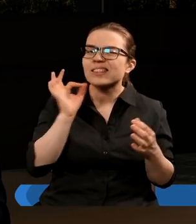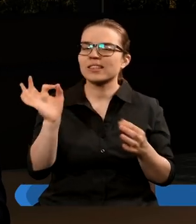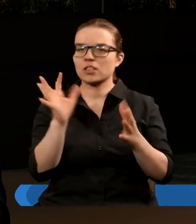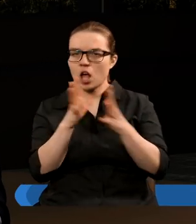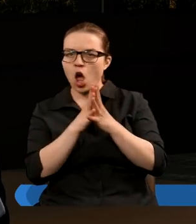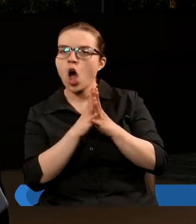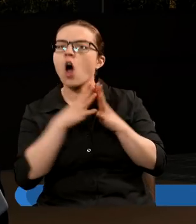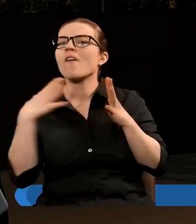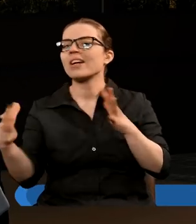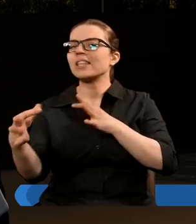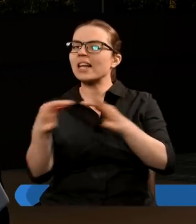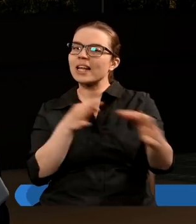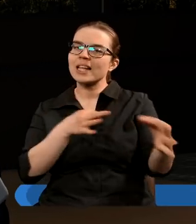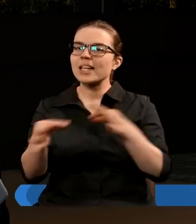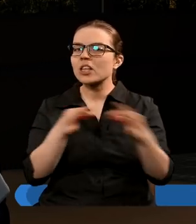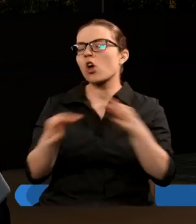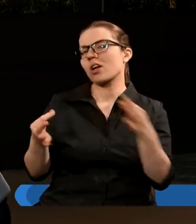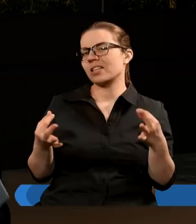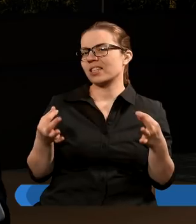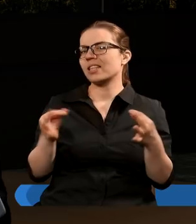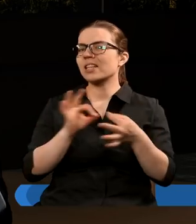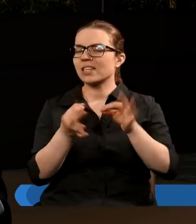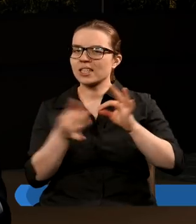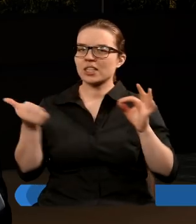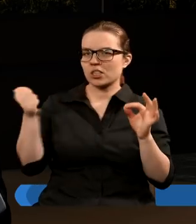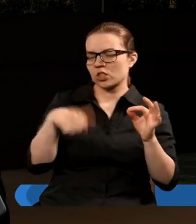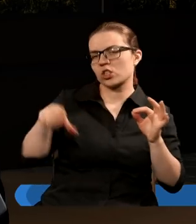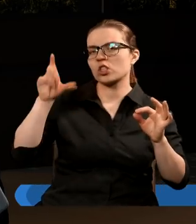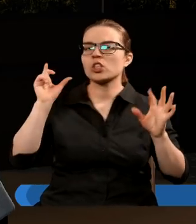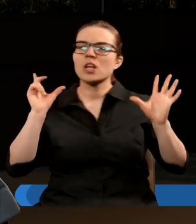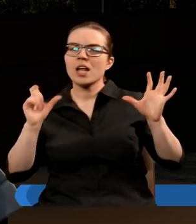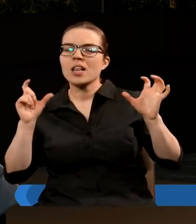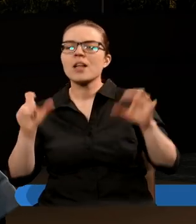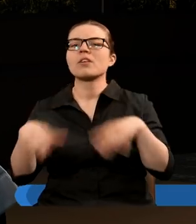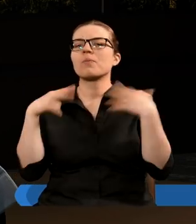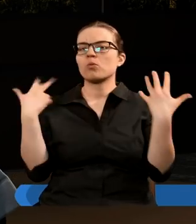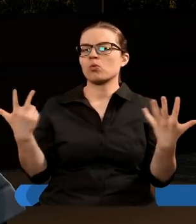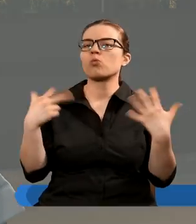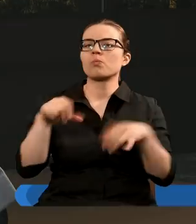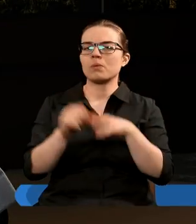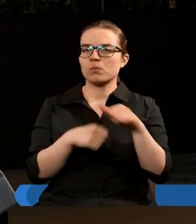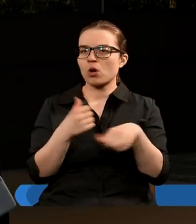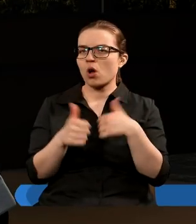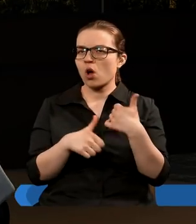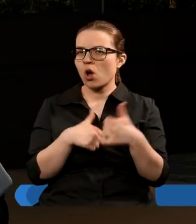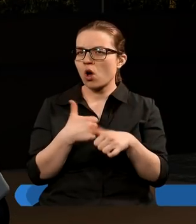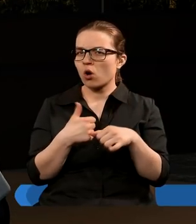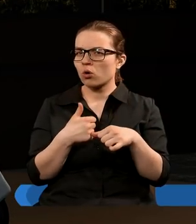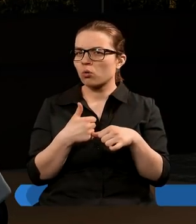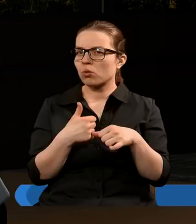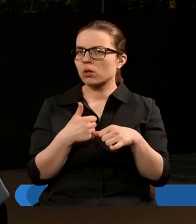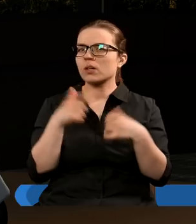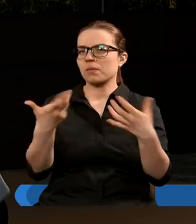historii, gdy w 1798 roku general